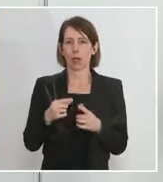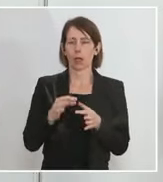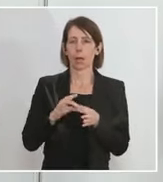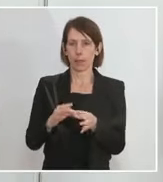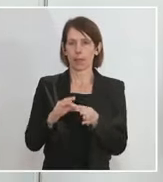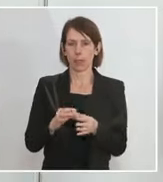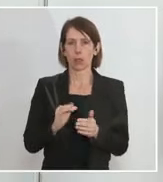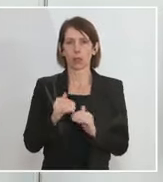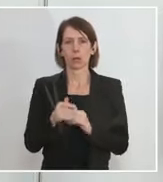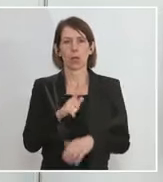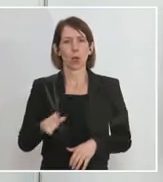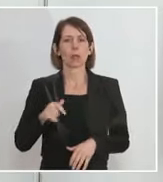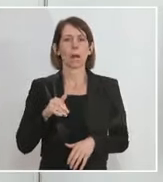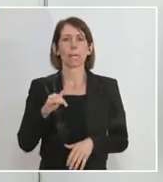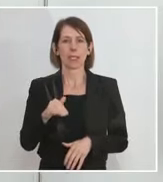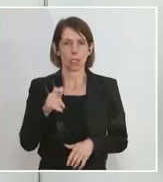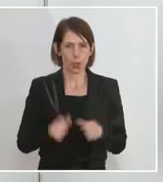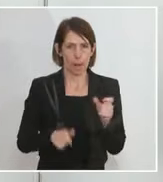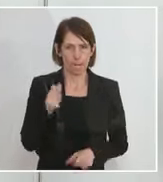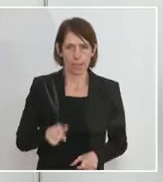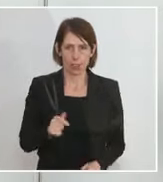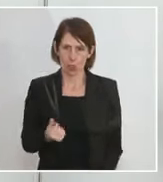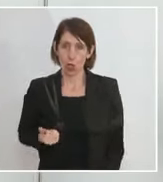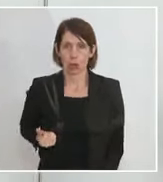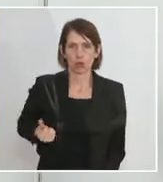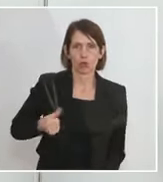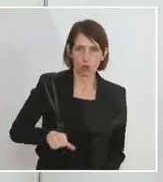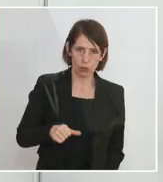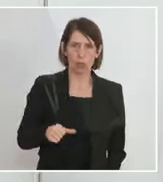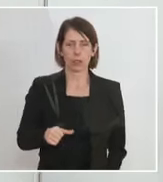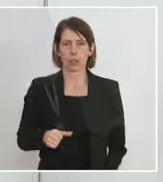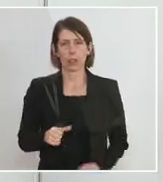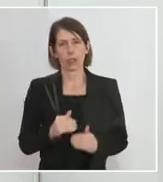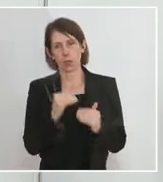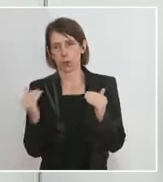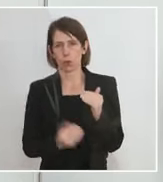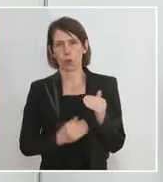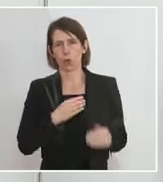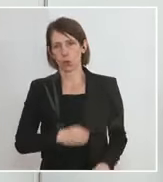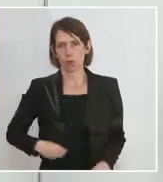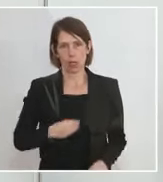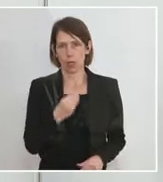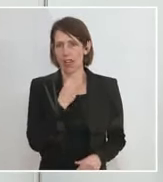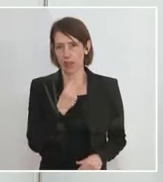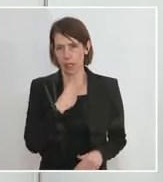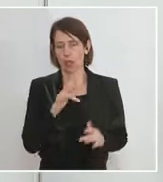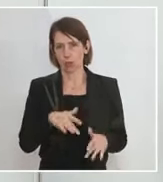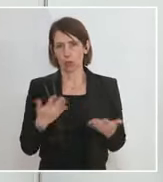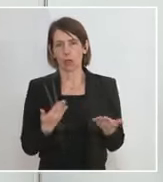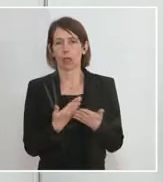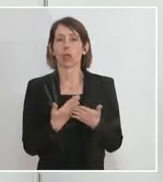als 100 Millionen Menschen zusätzlich, zusätzlich von Unterernährung betroffen sein werden und genau da soll